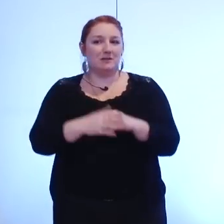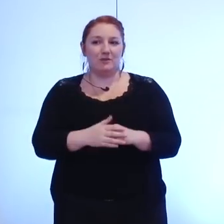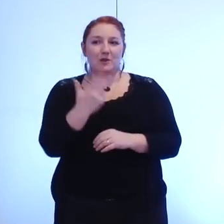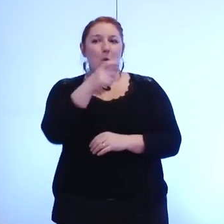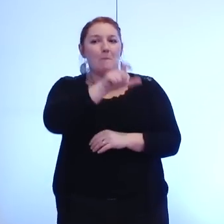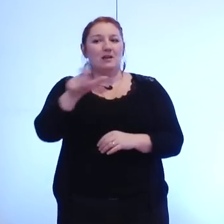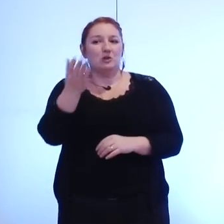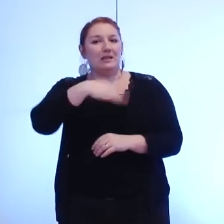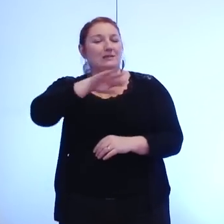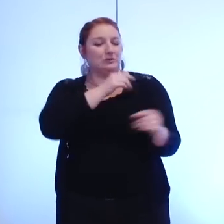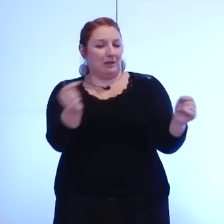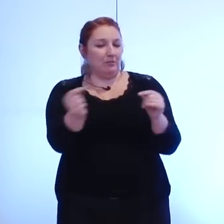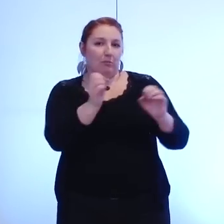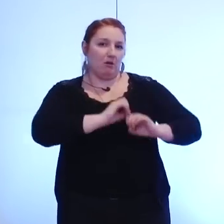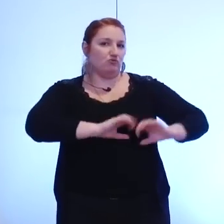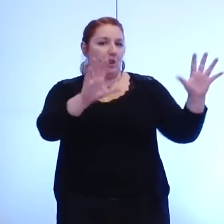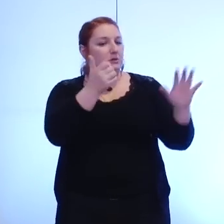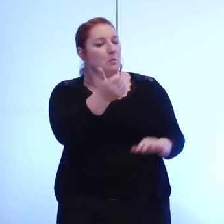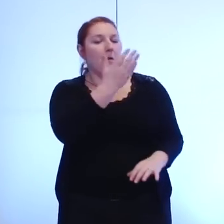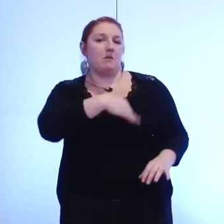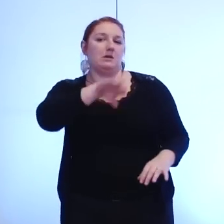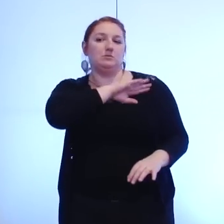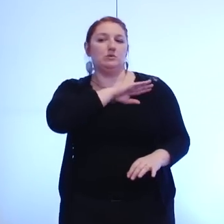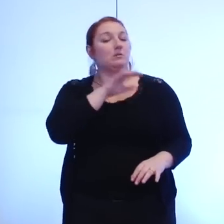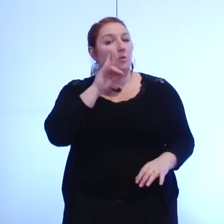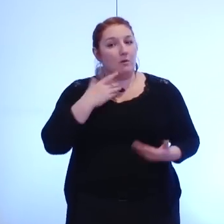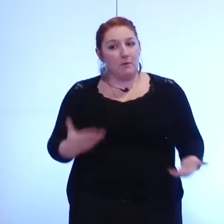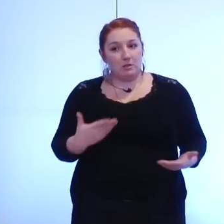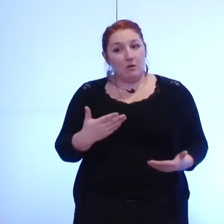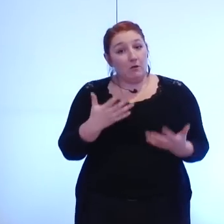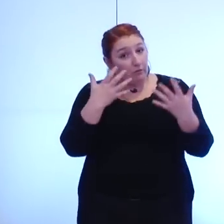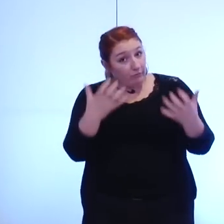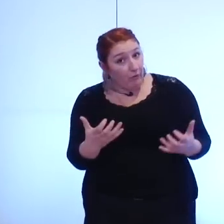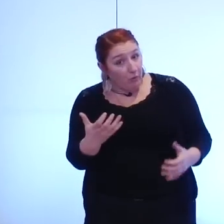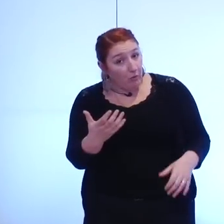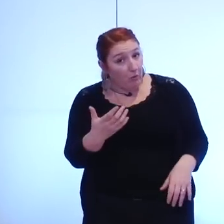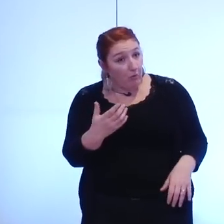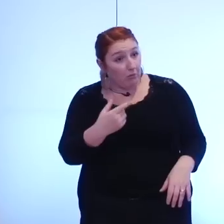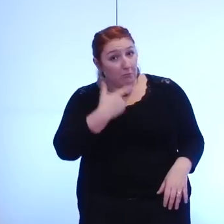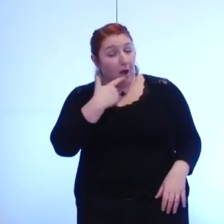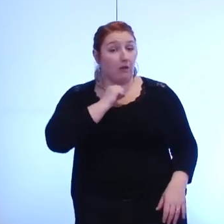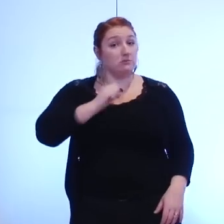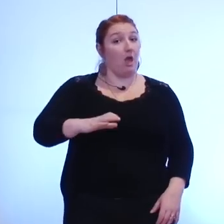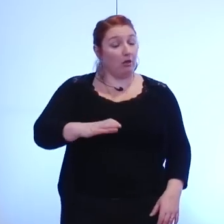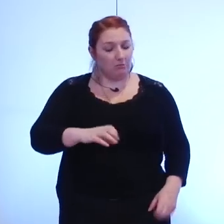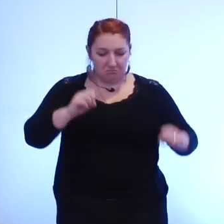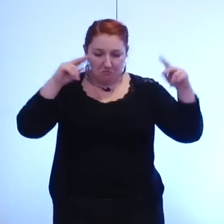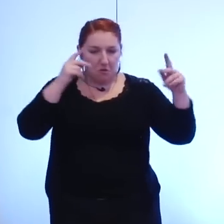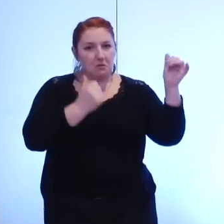sont en charge de la discussion la responsabilité puisque maintenant vous voulez qu prenne ce ton là et ces mots là